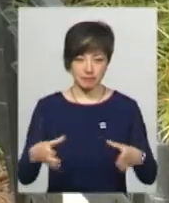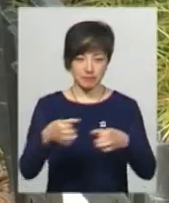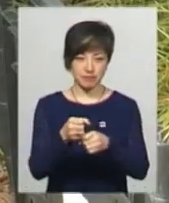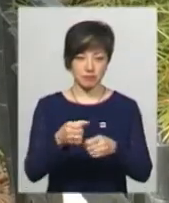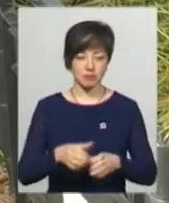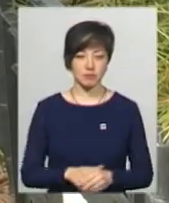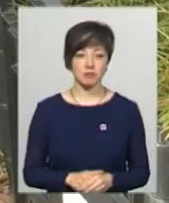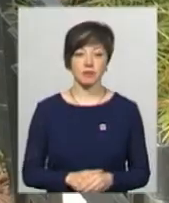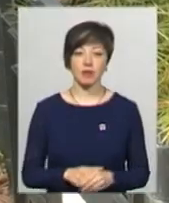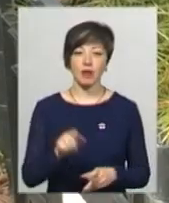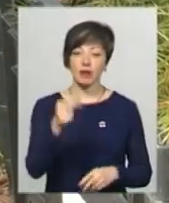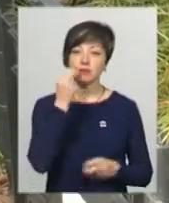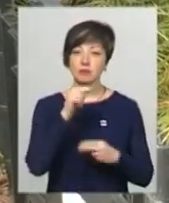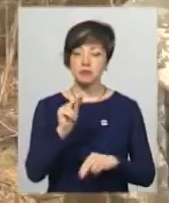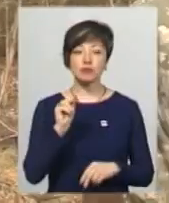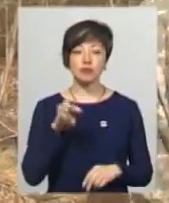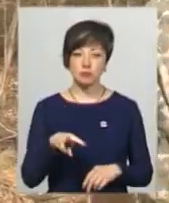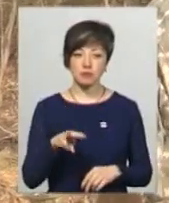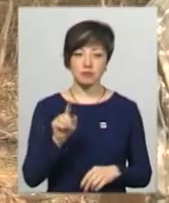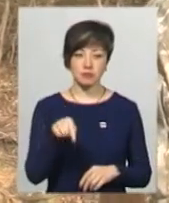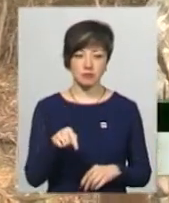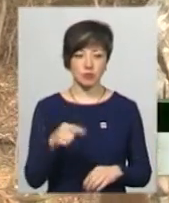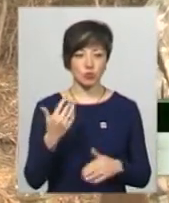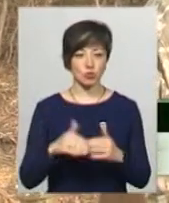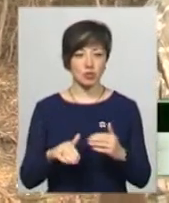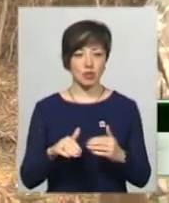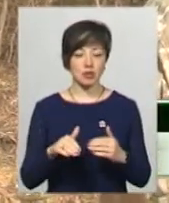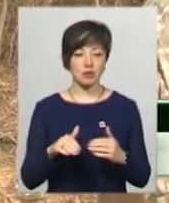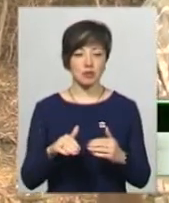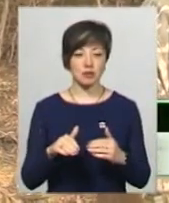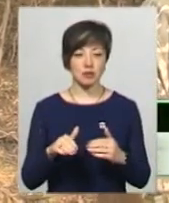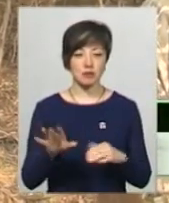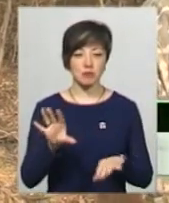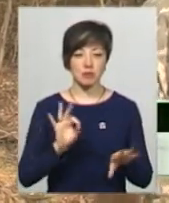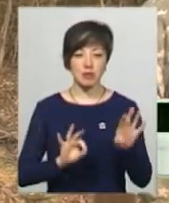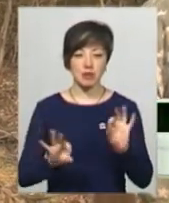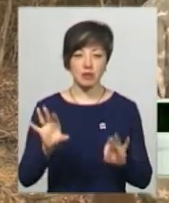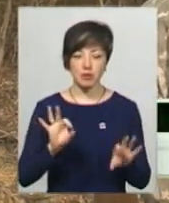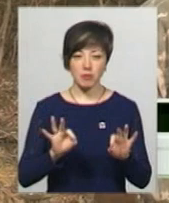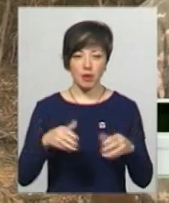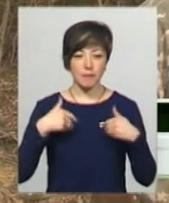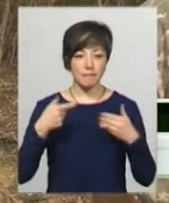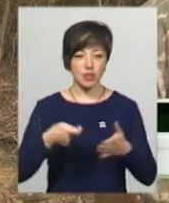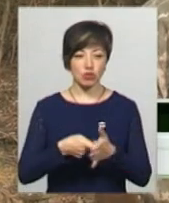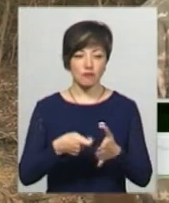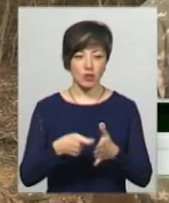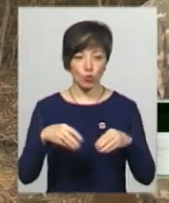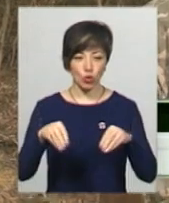Перевага її в тому, що вона вже з підібраним підживленим ґрунтом,